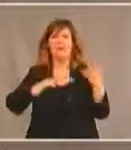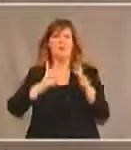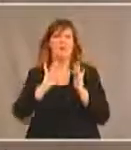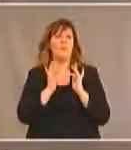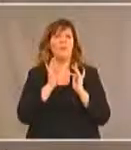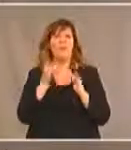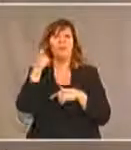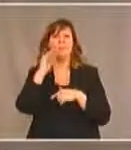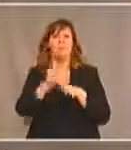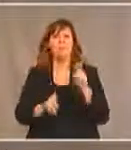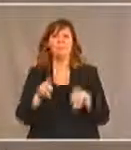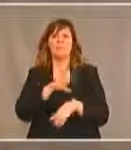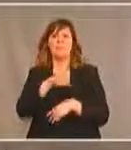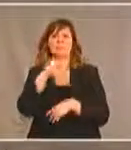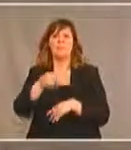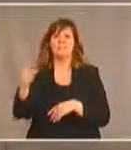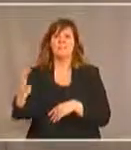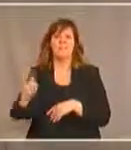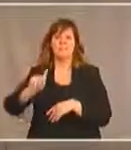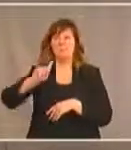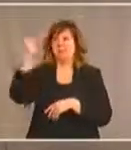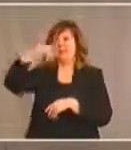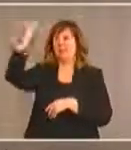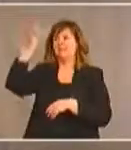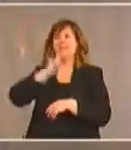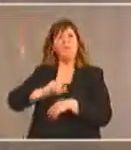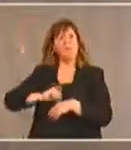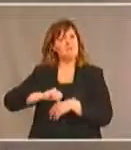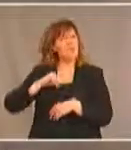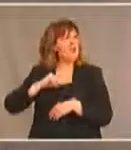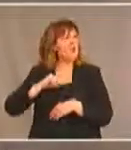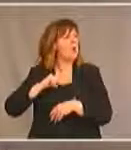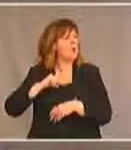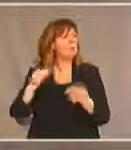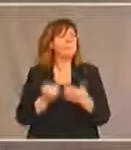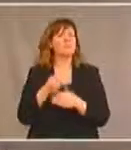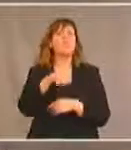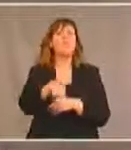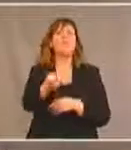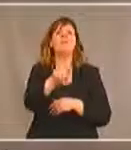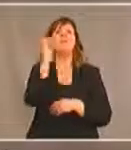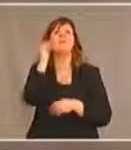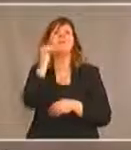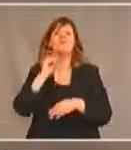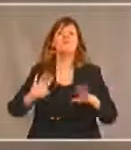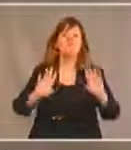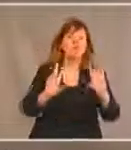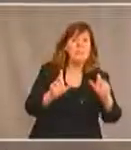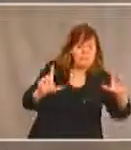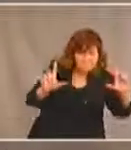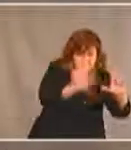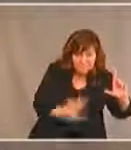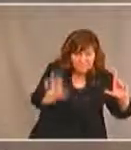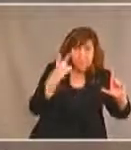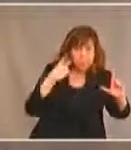qui ont un handicap. Donc, nous en sommes très, très heureux parce que sur vos écrans, je pense que vous voyez les interprètes en langue des